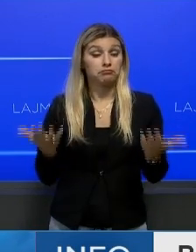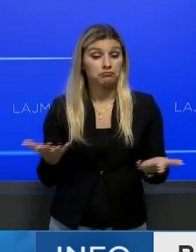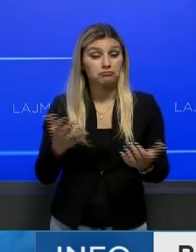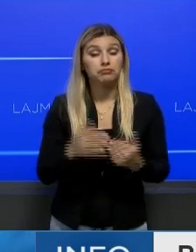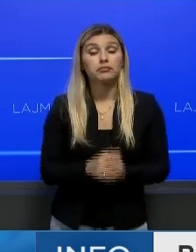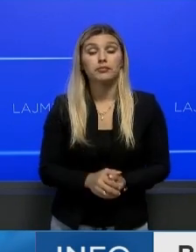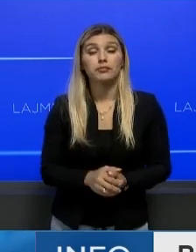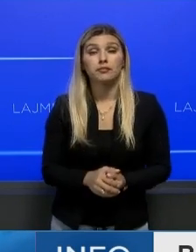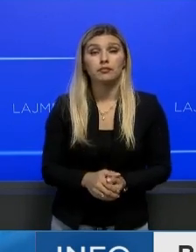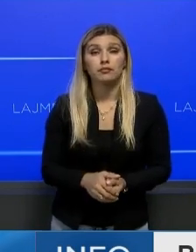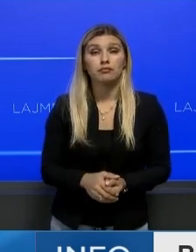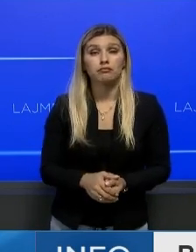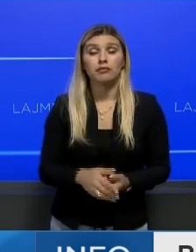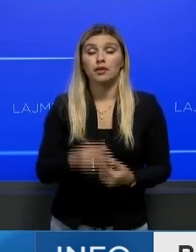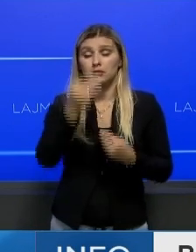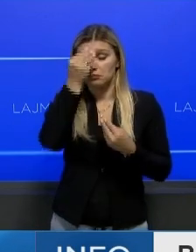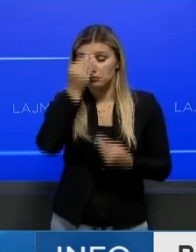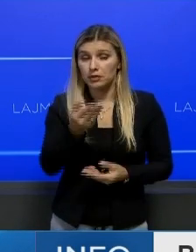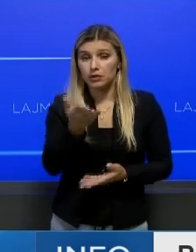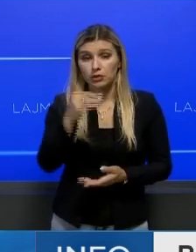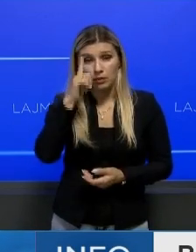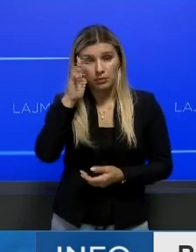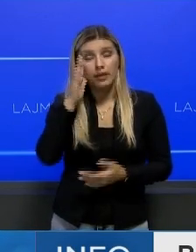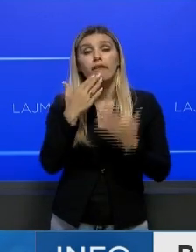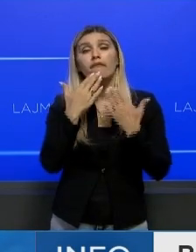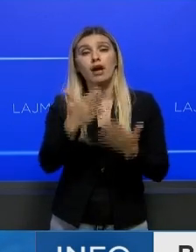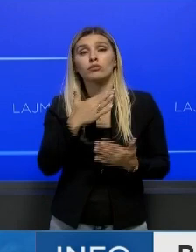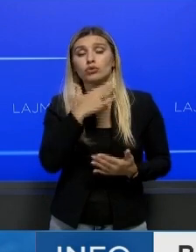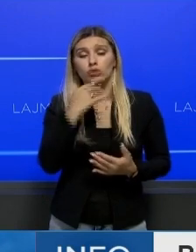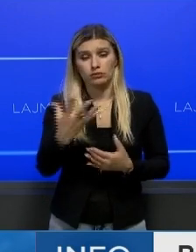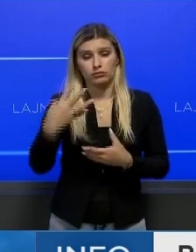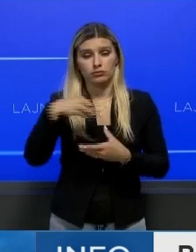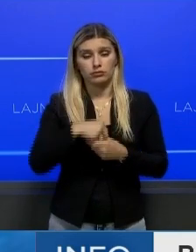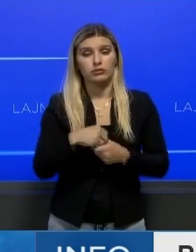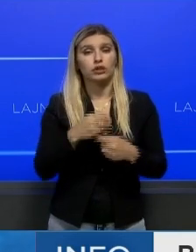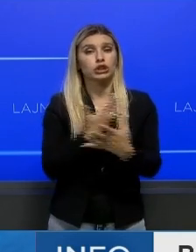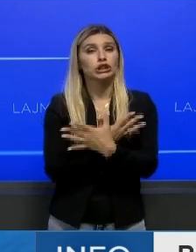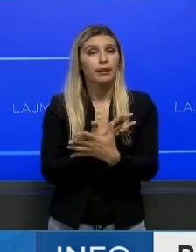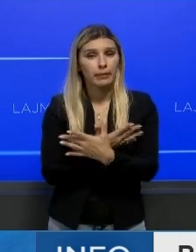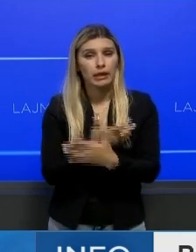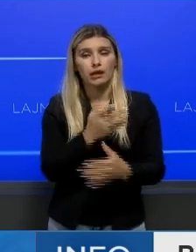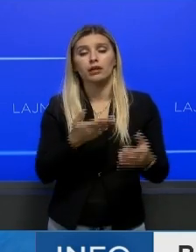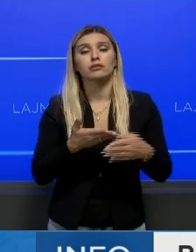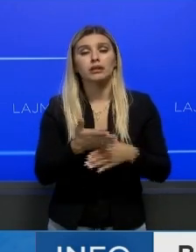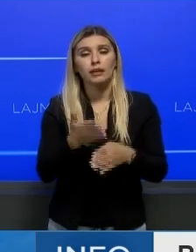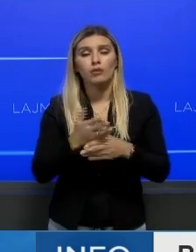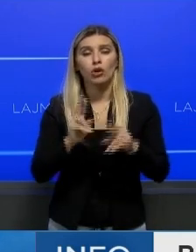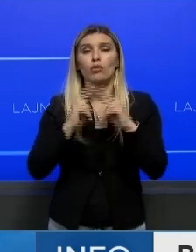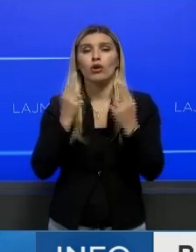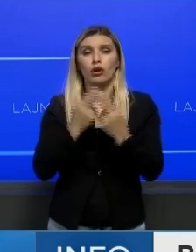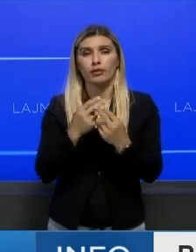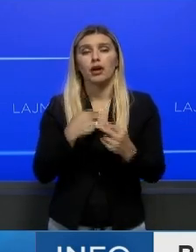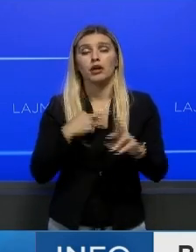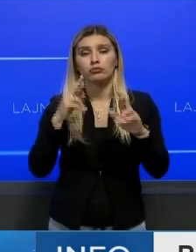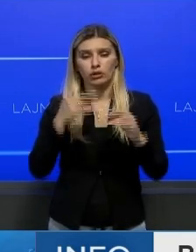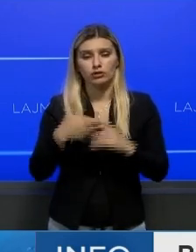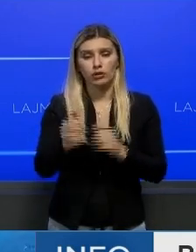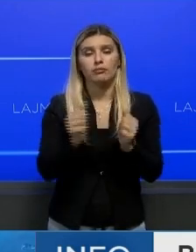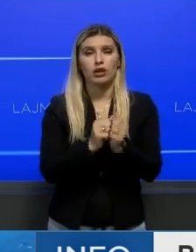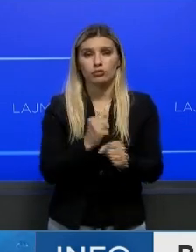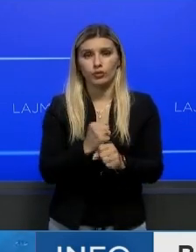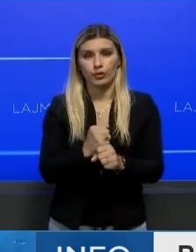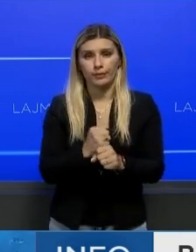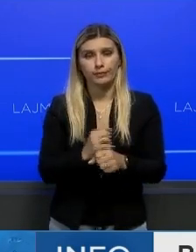kërëministë Rama i dashur edhe palenderit edhe njerë për kontributin e Shqipërisë për sigurin të të përbashkët, pres me padurim që të bashdojt